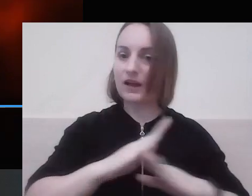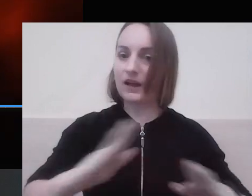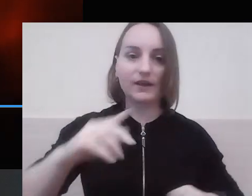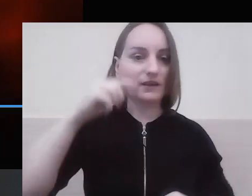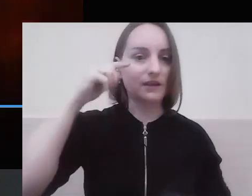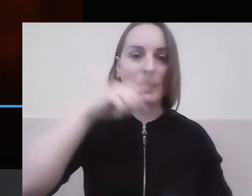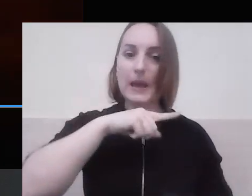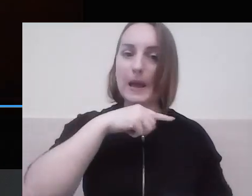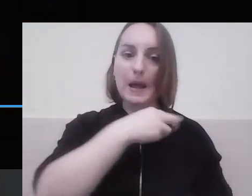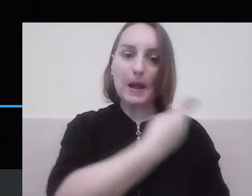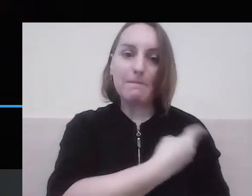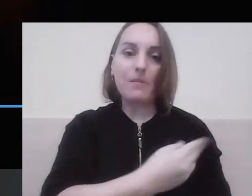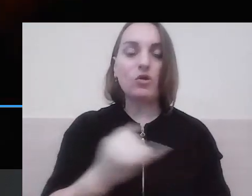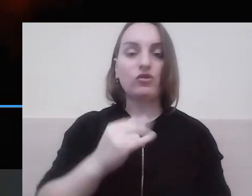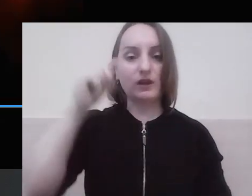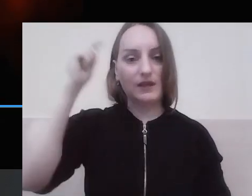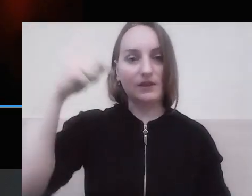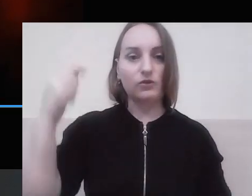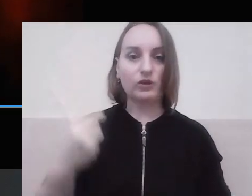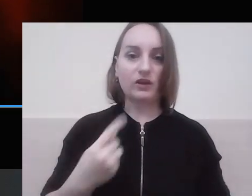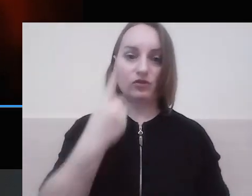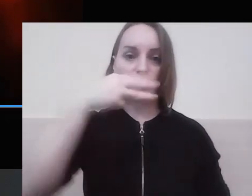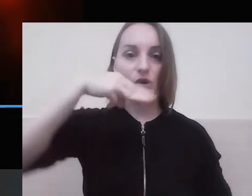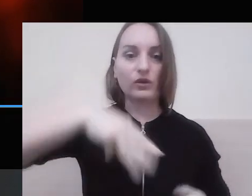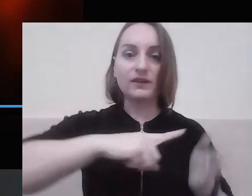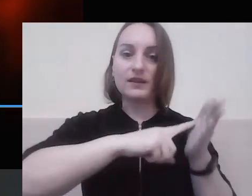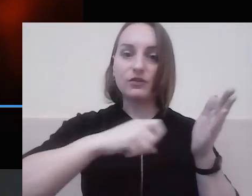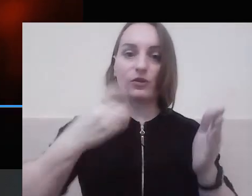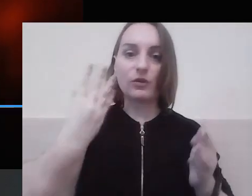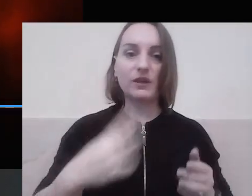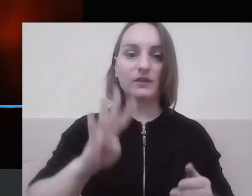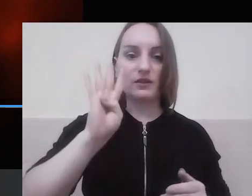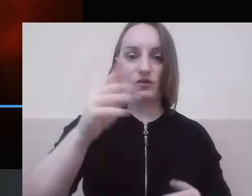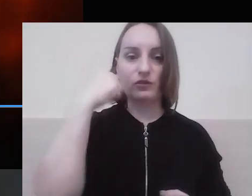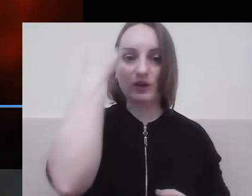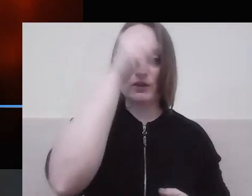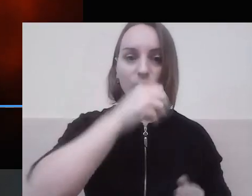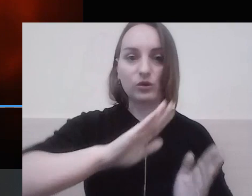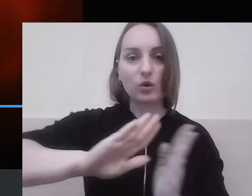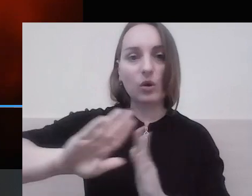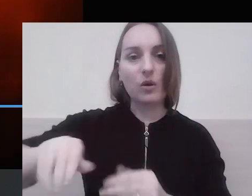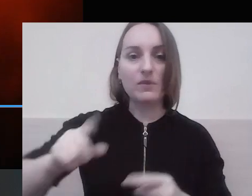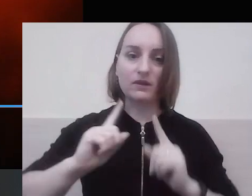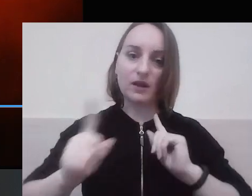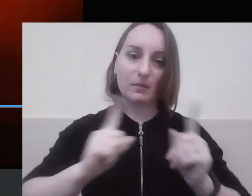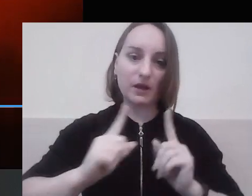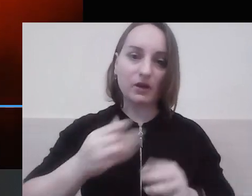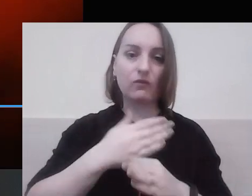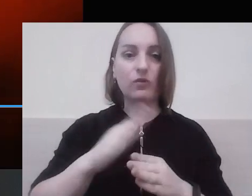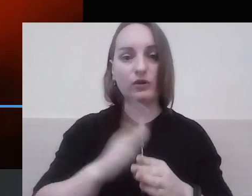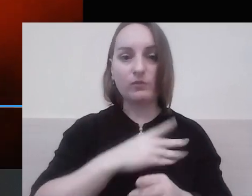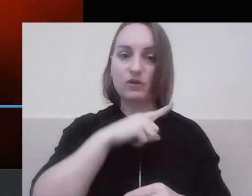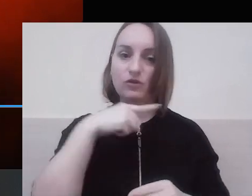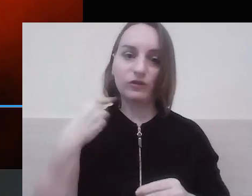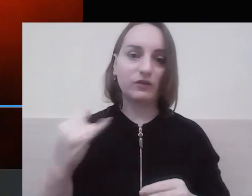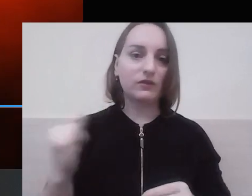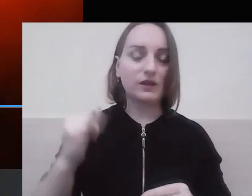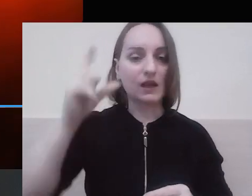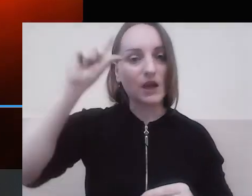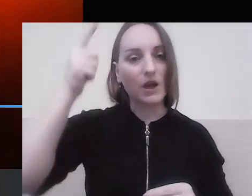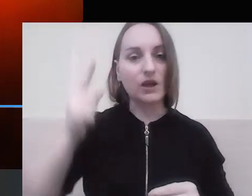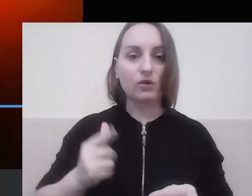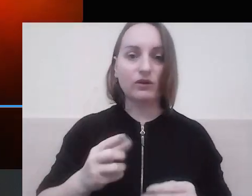Польщі та Туреччини. У березні 1654 року, після переговорів між російським